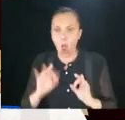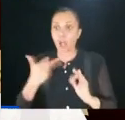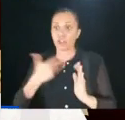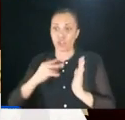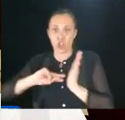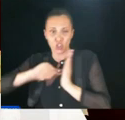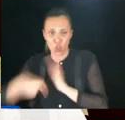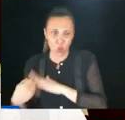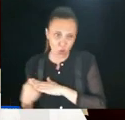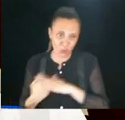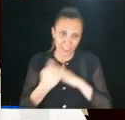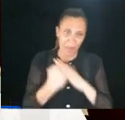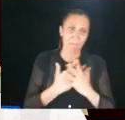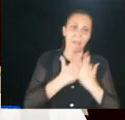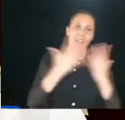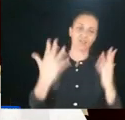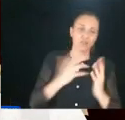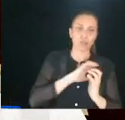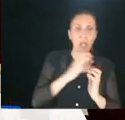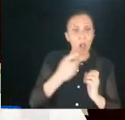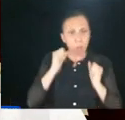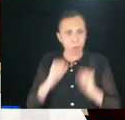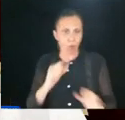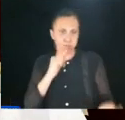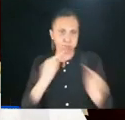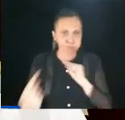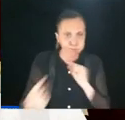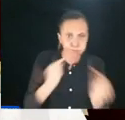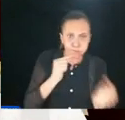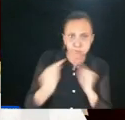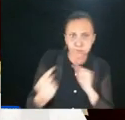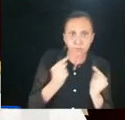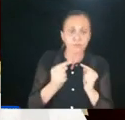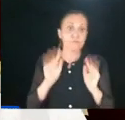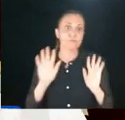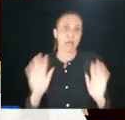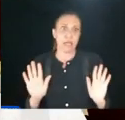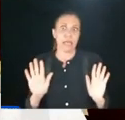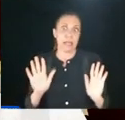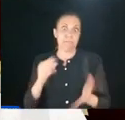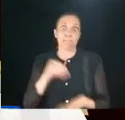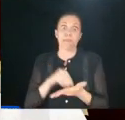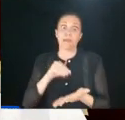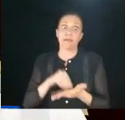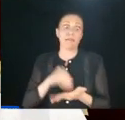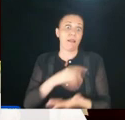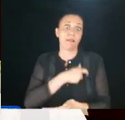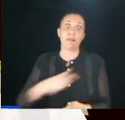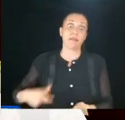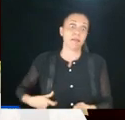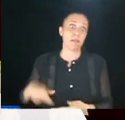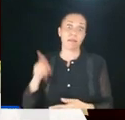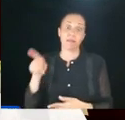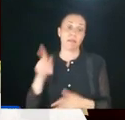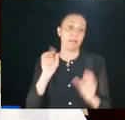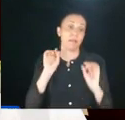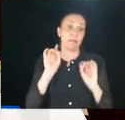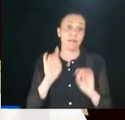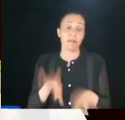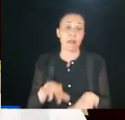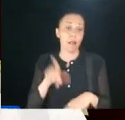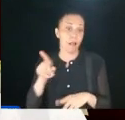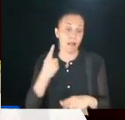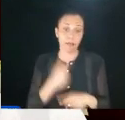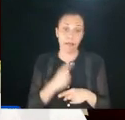sottoscrizione di 20 e più consiglieri di maggioranza. Discutiamone, parliamone. Spero però alla presenza del sindaco Sala,